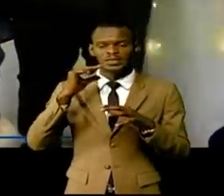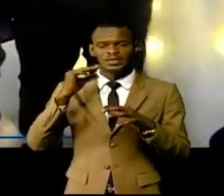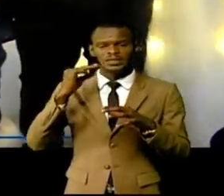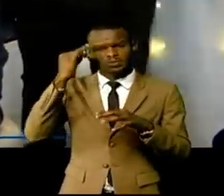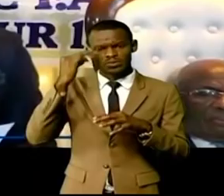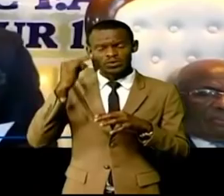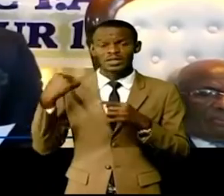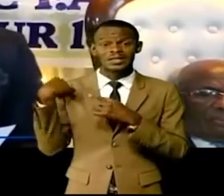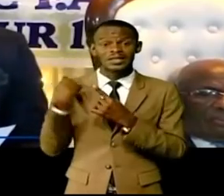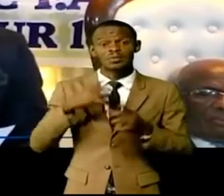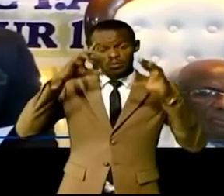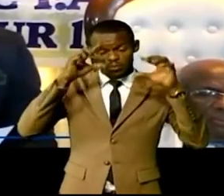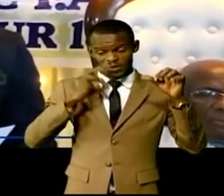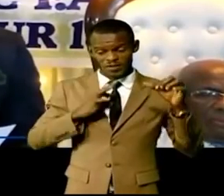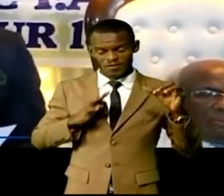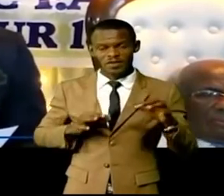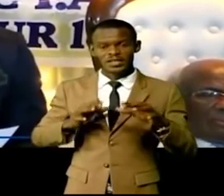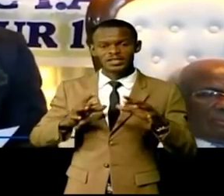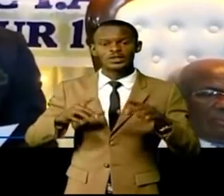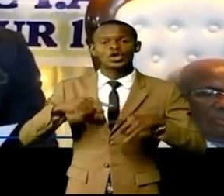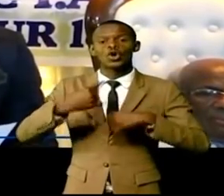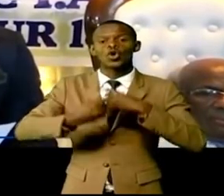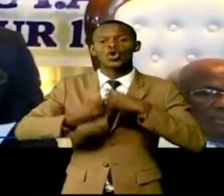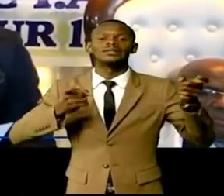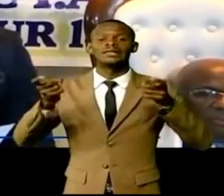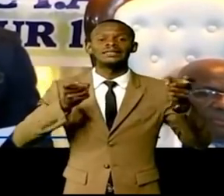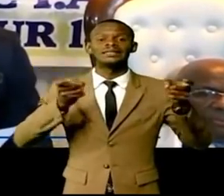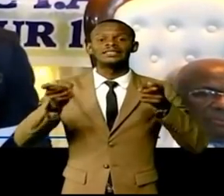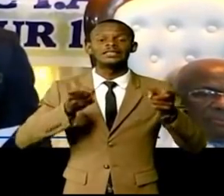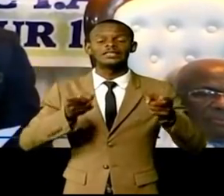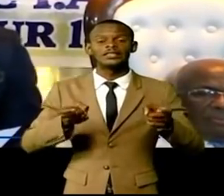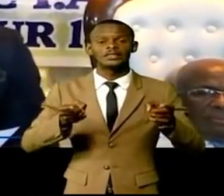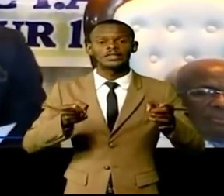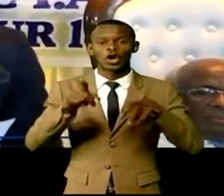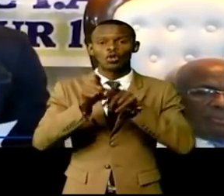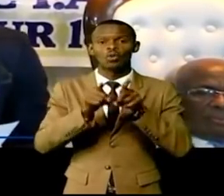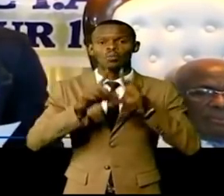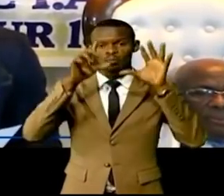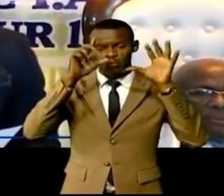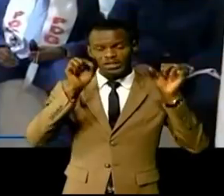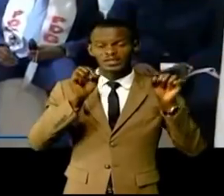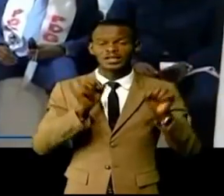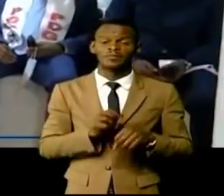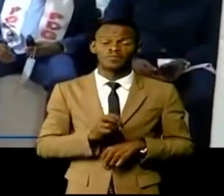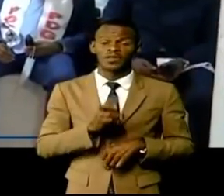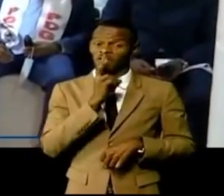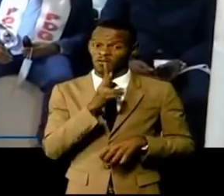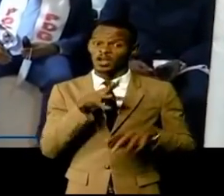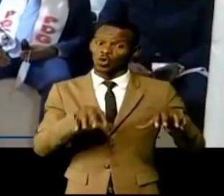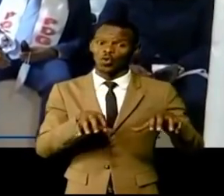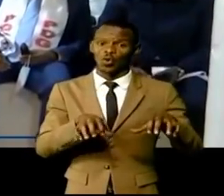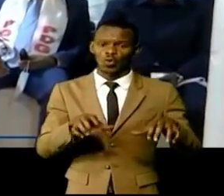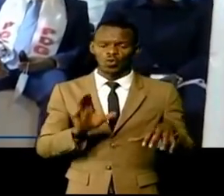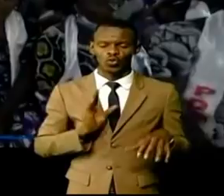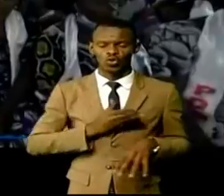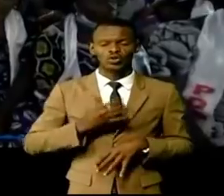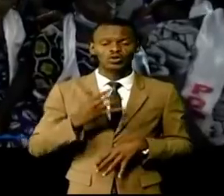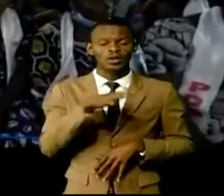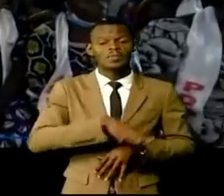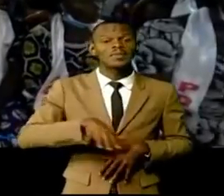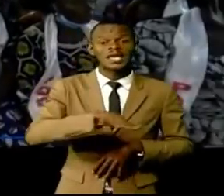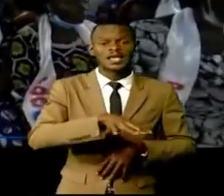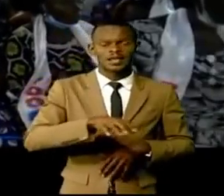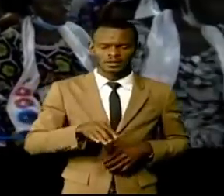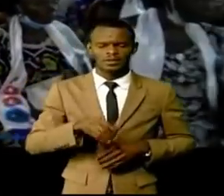Félix Antoine Tchisekedi à la magistrature suprême la RDC notre chère et beau pays a fait